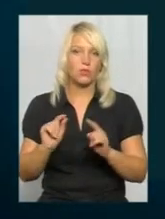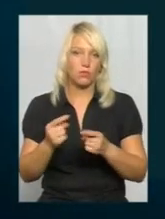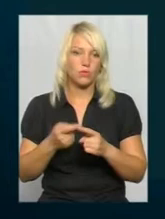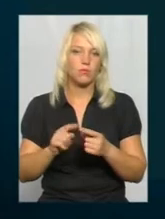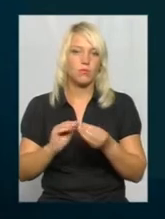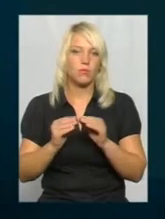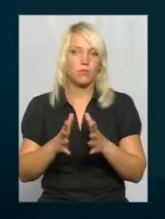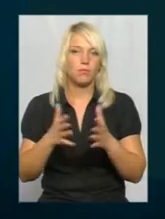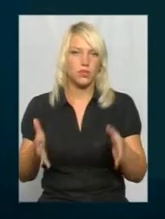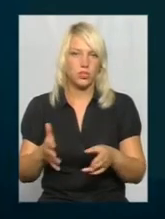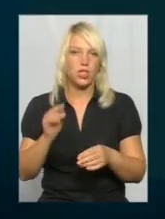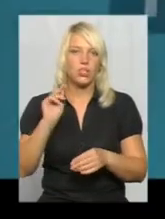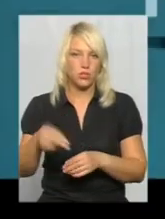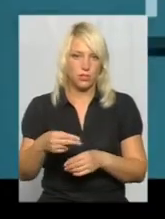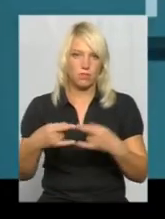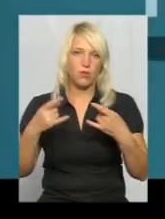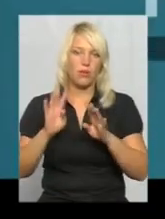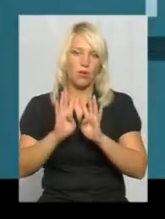більше турбує, навіть, чим огороджені двори.